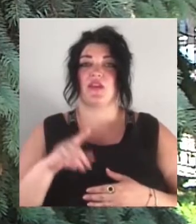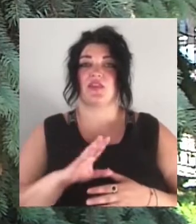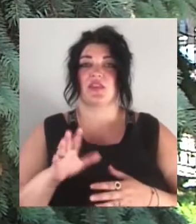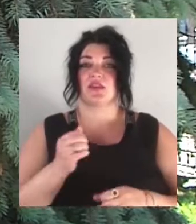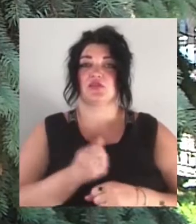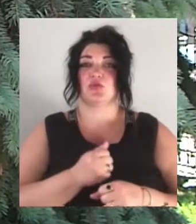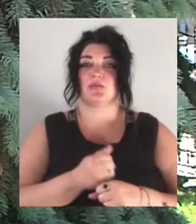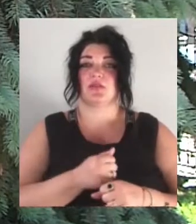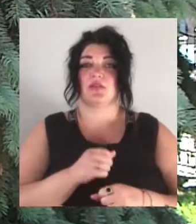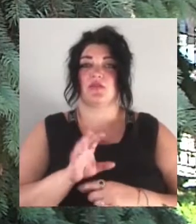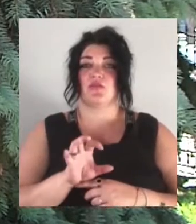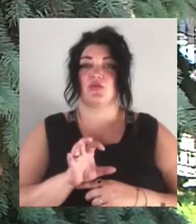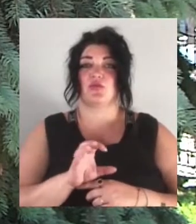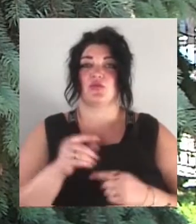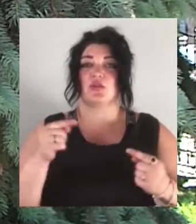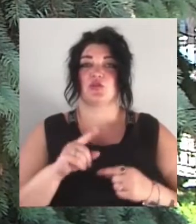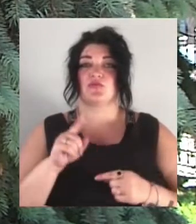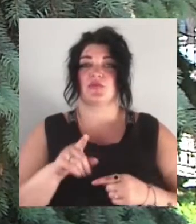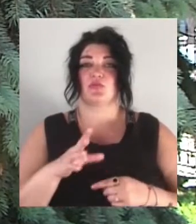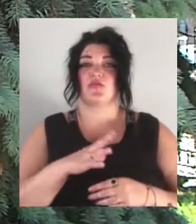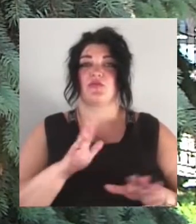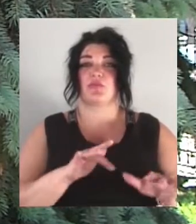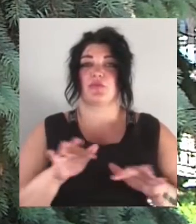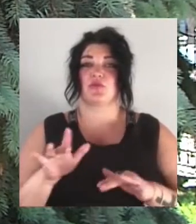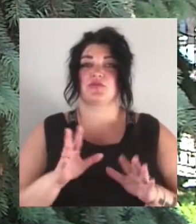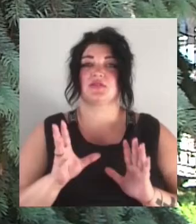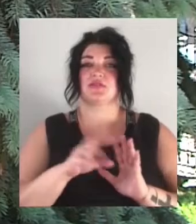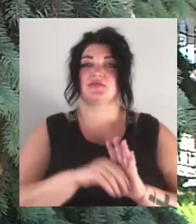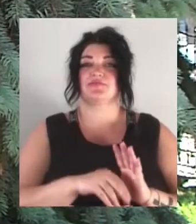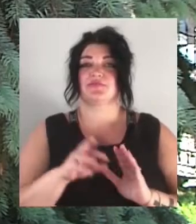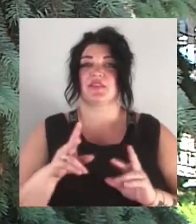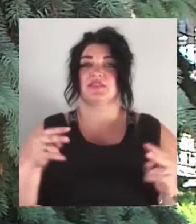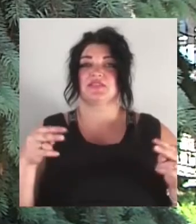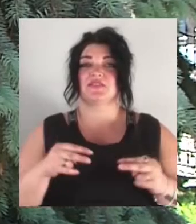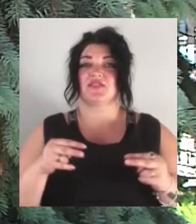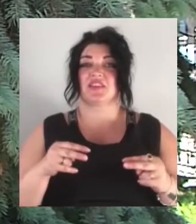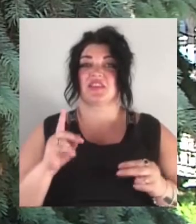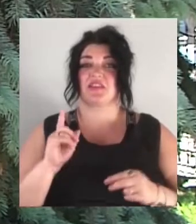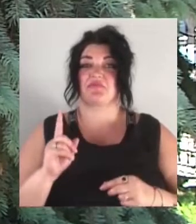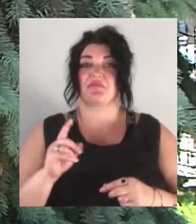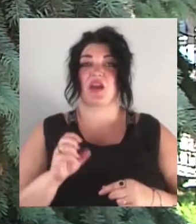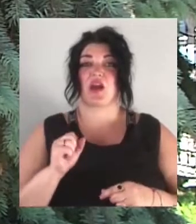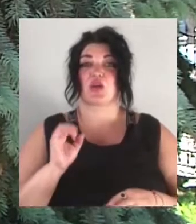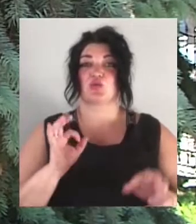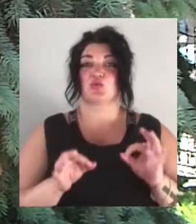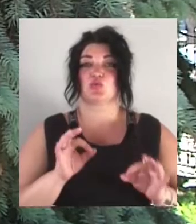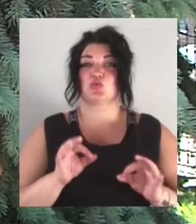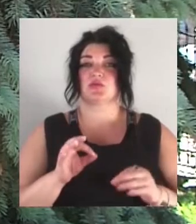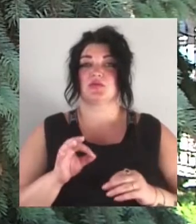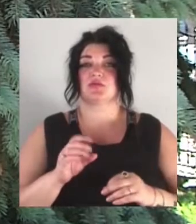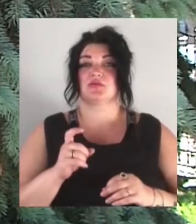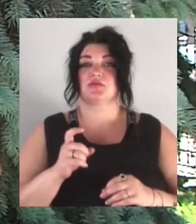необхідного, щоб він був в процесі хоча б в якості свідка. А суд з задоволенням не